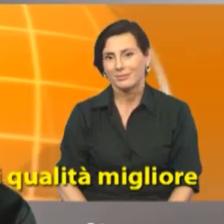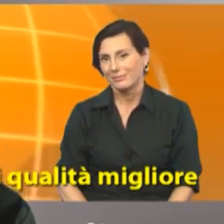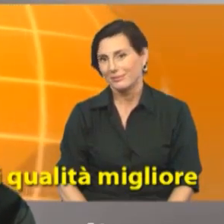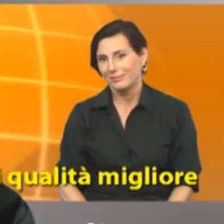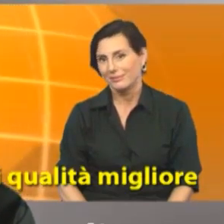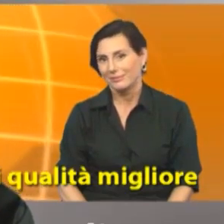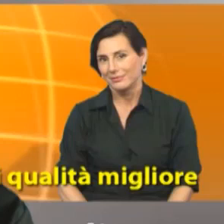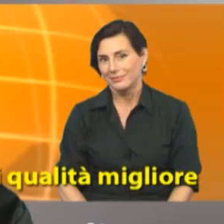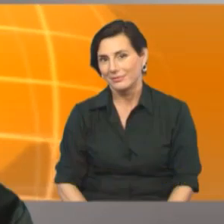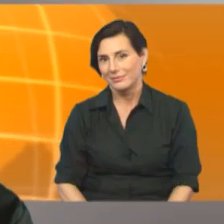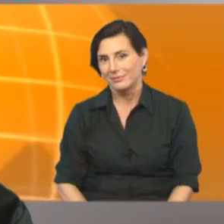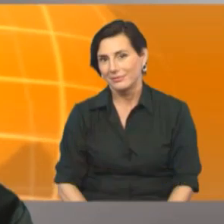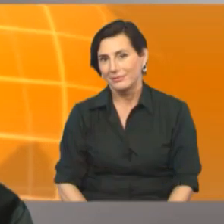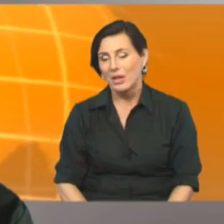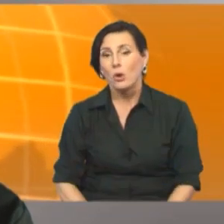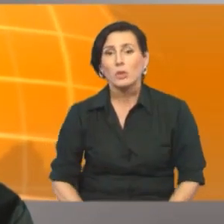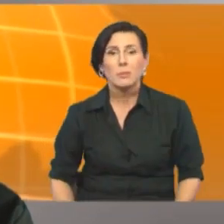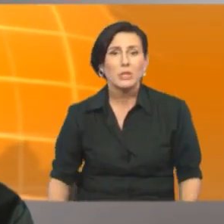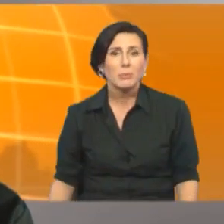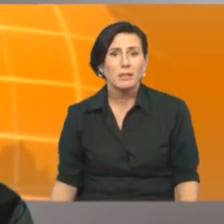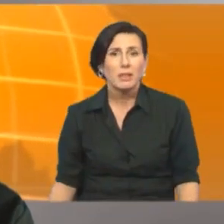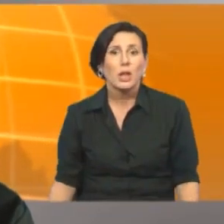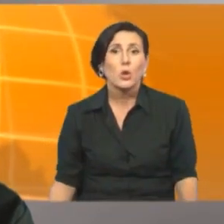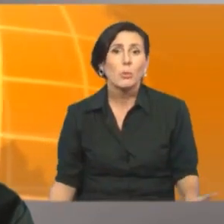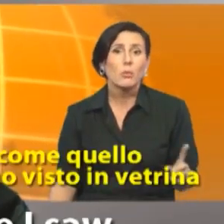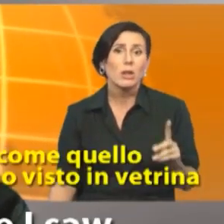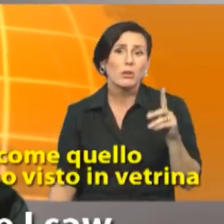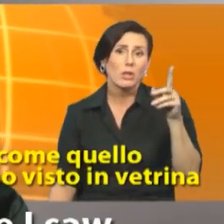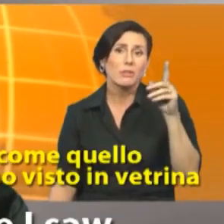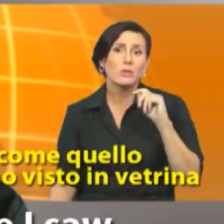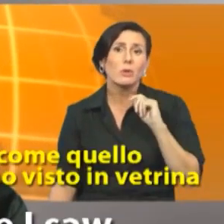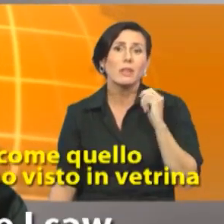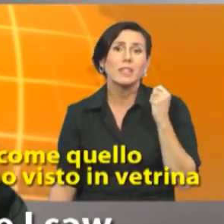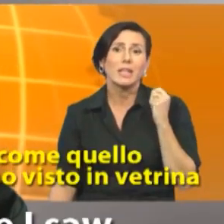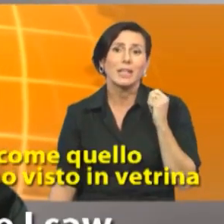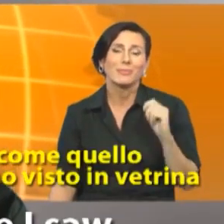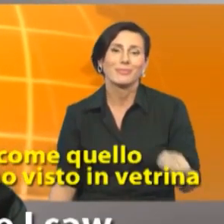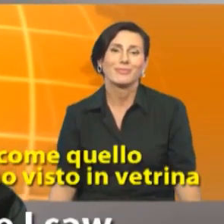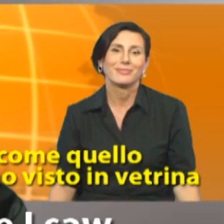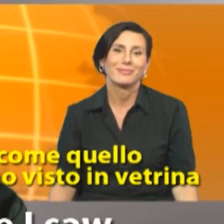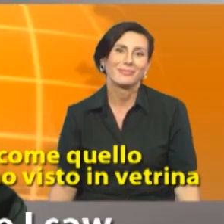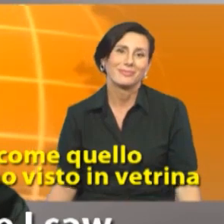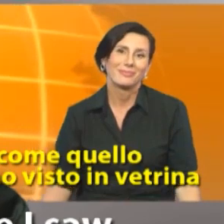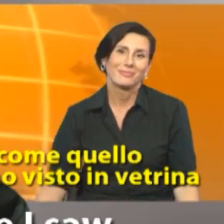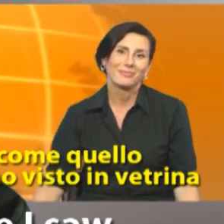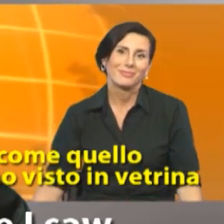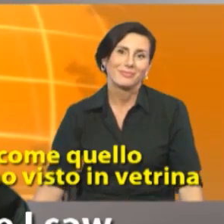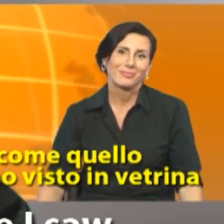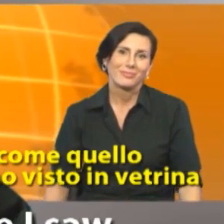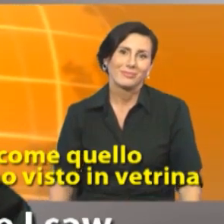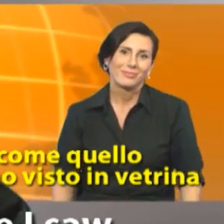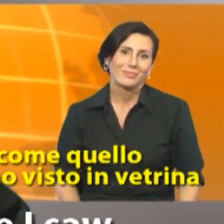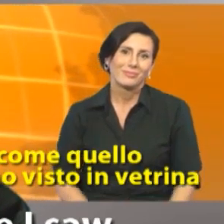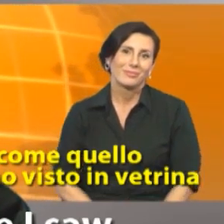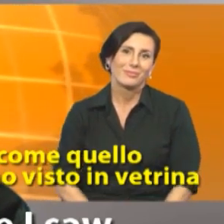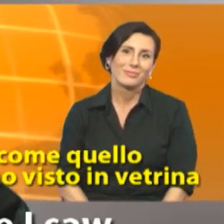higher quality o semplicemente come quello che ho visto in vetrina just like